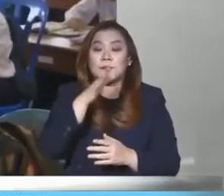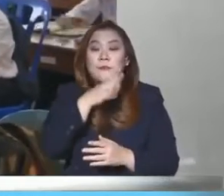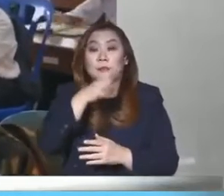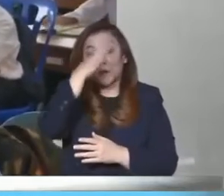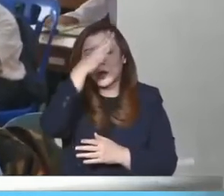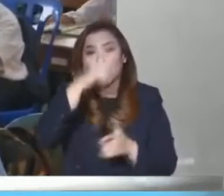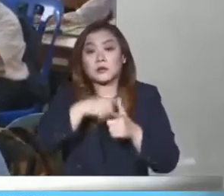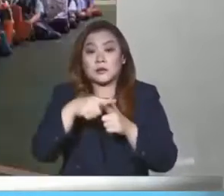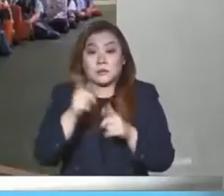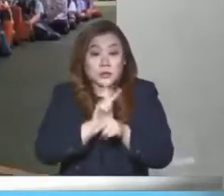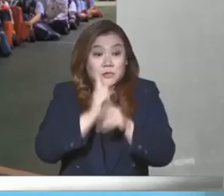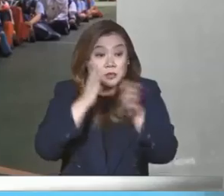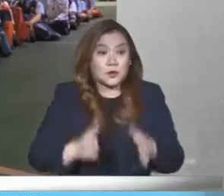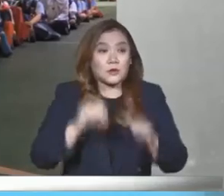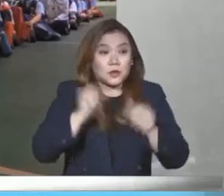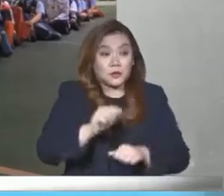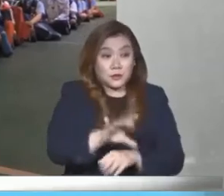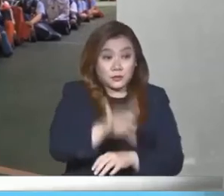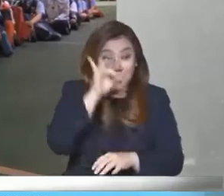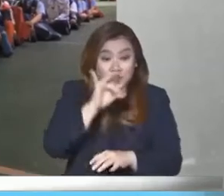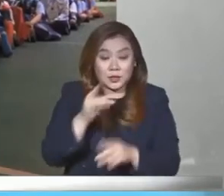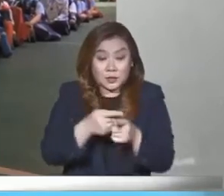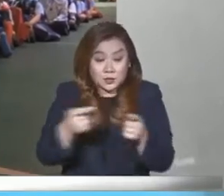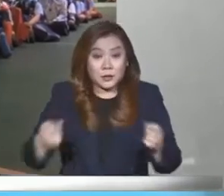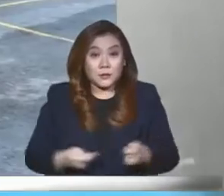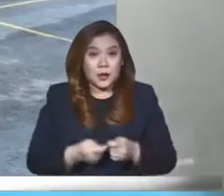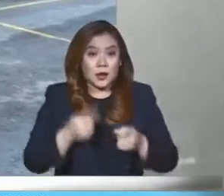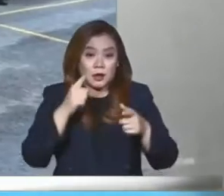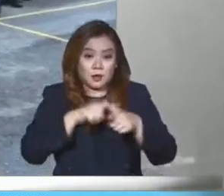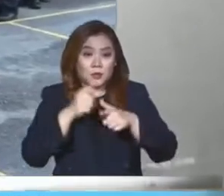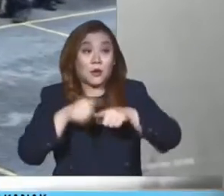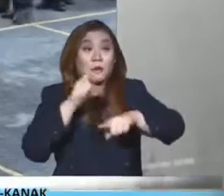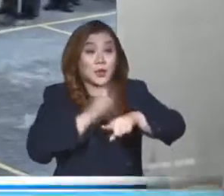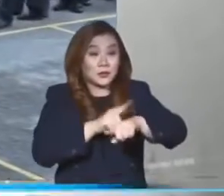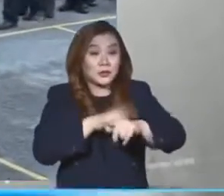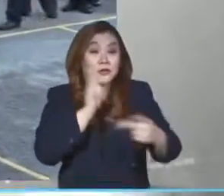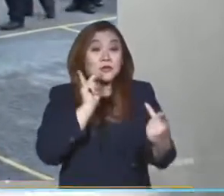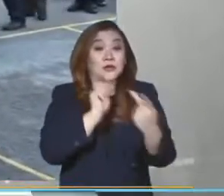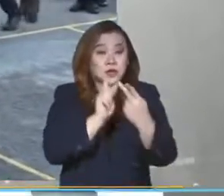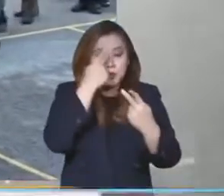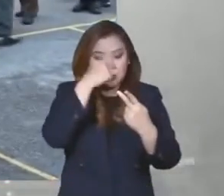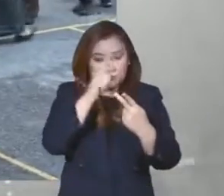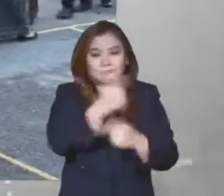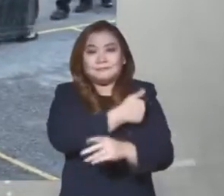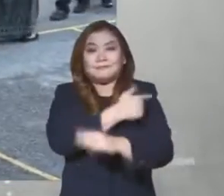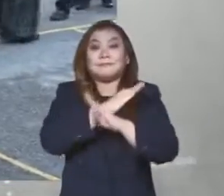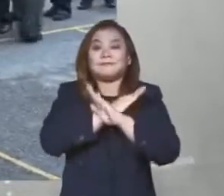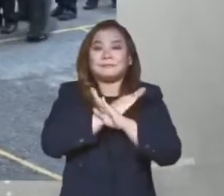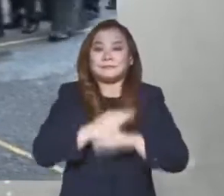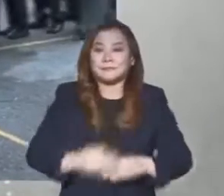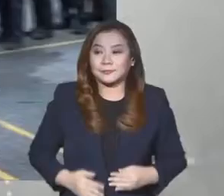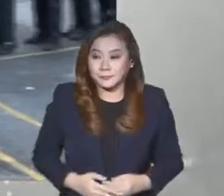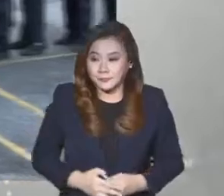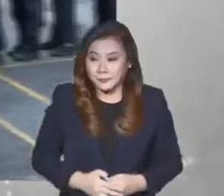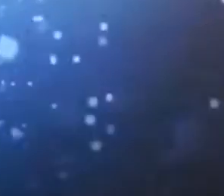atau penjaga boleh memilih lokasi serta masa vaksinasi yang sesuai untuk menerima suntikan vaksin.